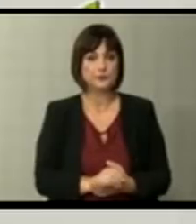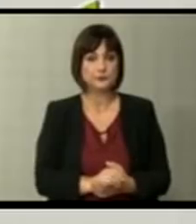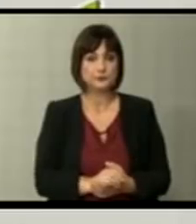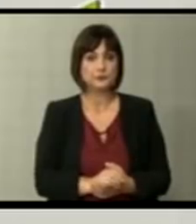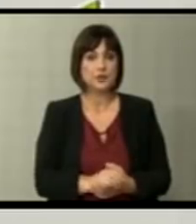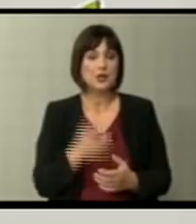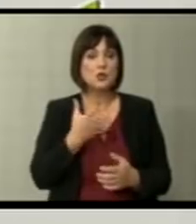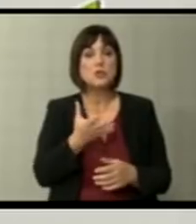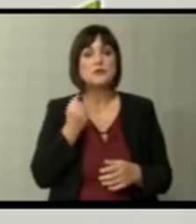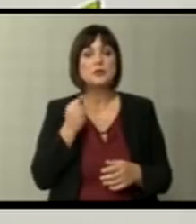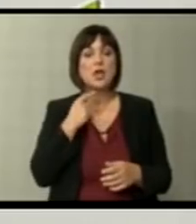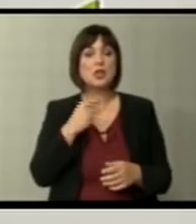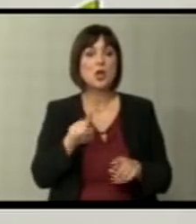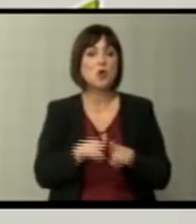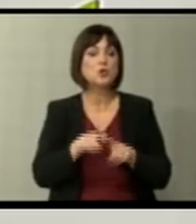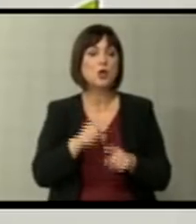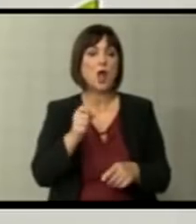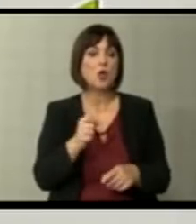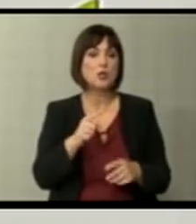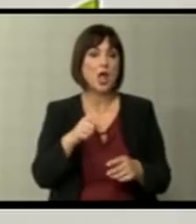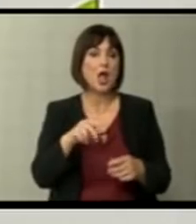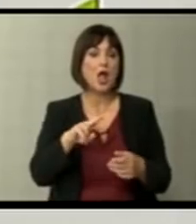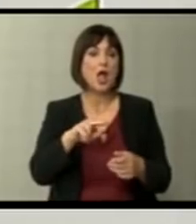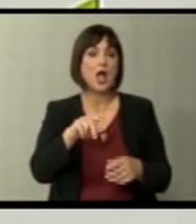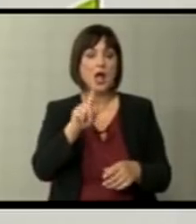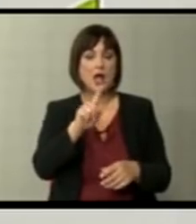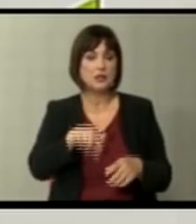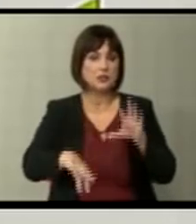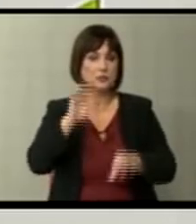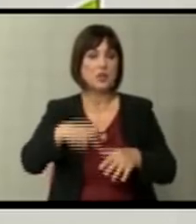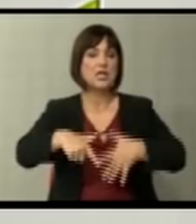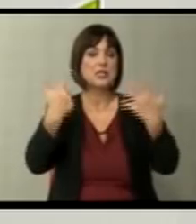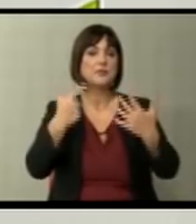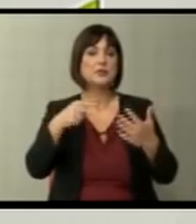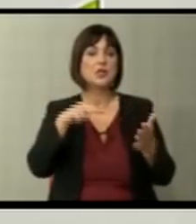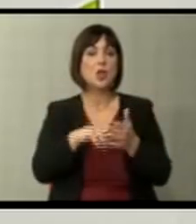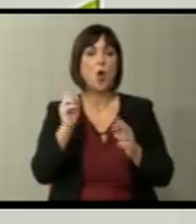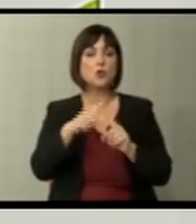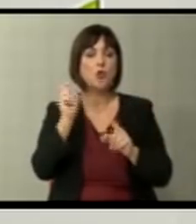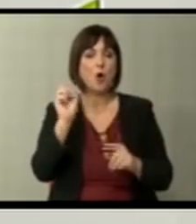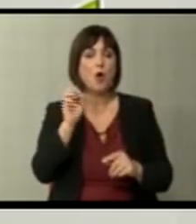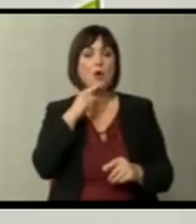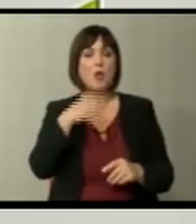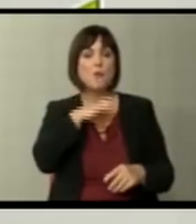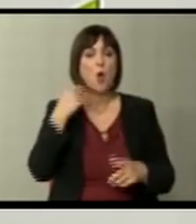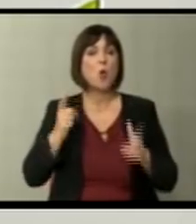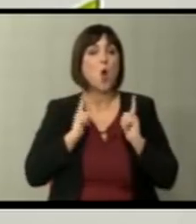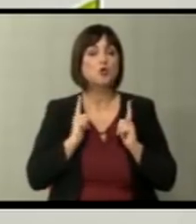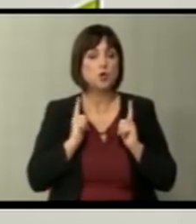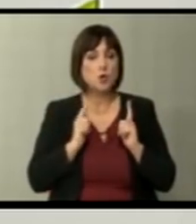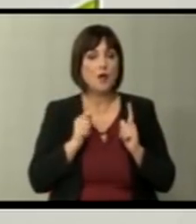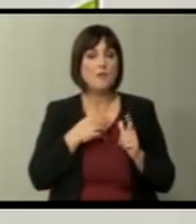излекување на ОТО, како излекување на седмица на ОТО, премногу некако очекување